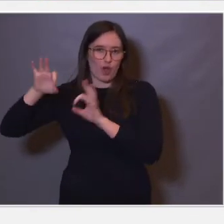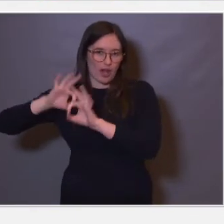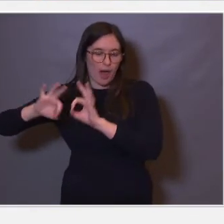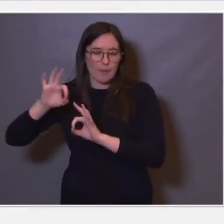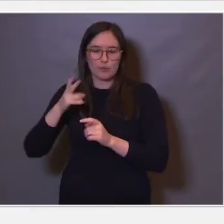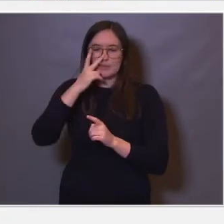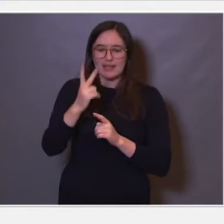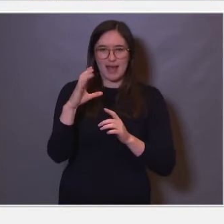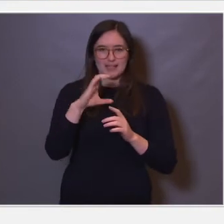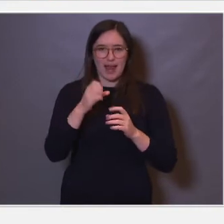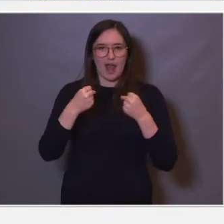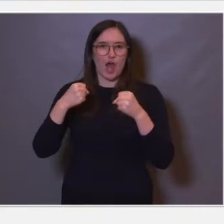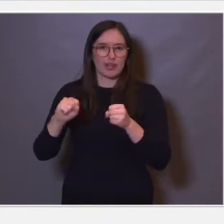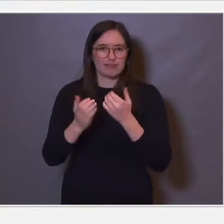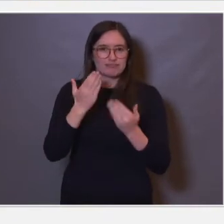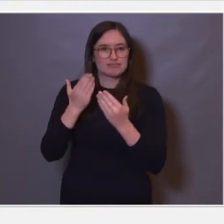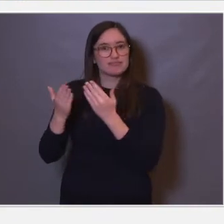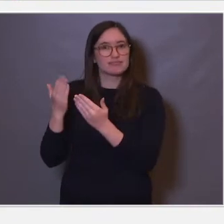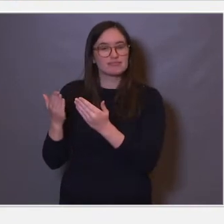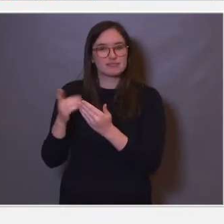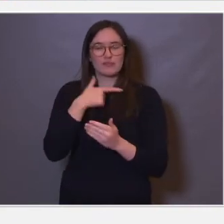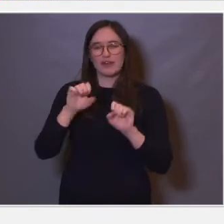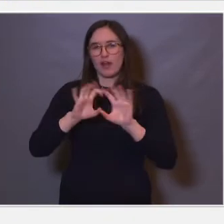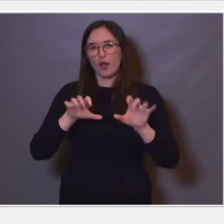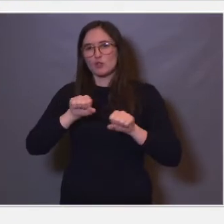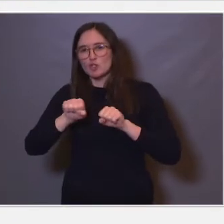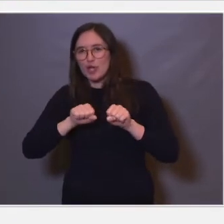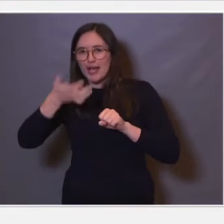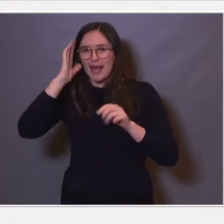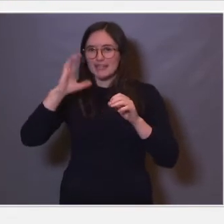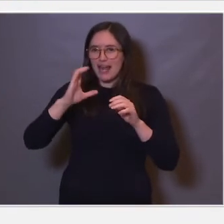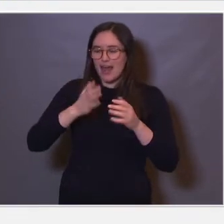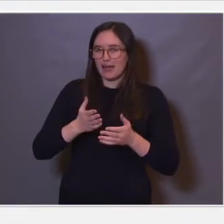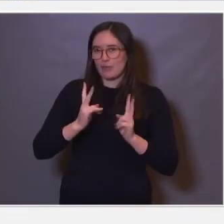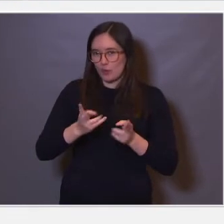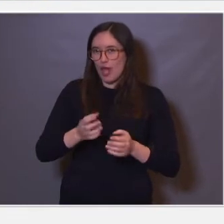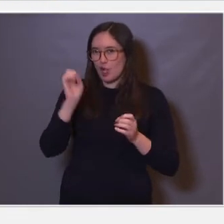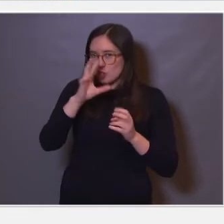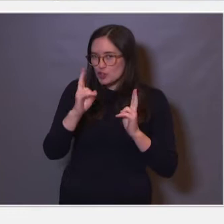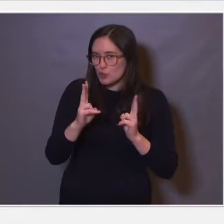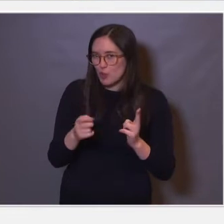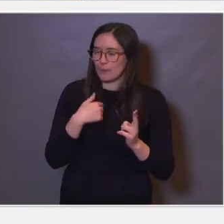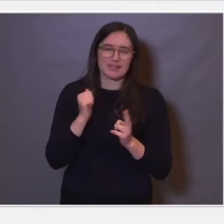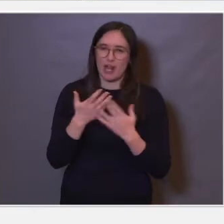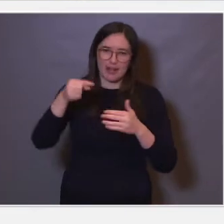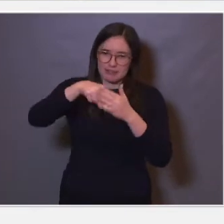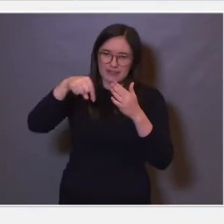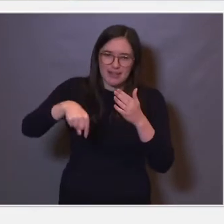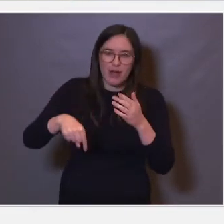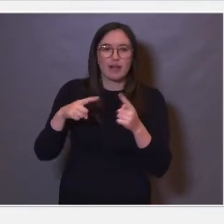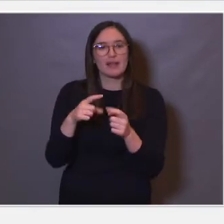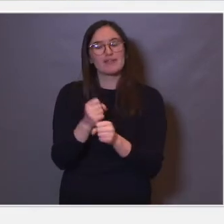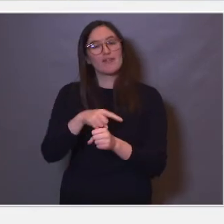ha metoder hvor vi klarer oss nå å styre hjerneceller ved hjelp av lyset. Jeg kommer ikke til å komme inn på det i dag. Men uansett, vi har et